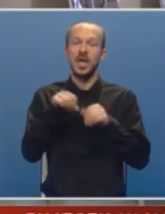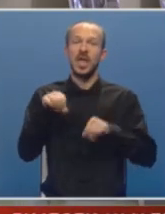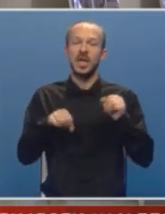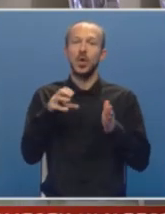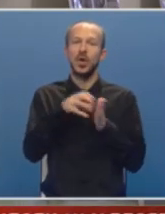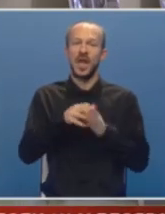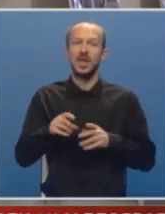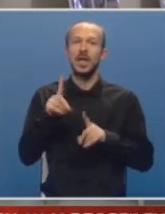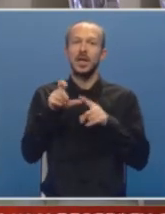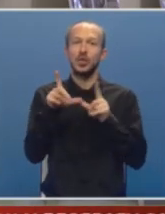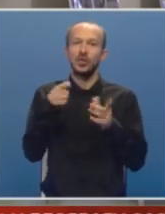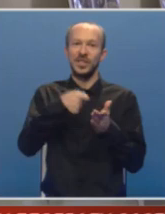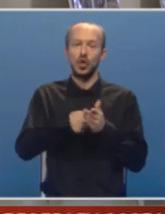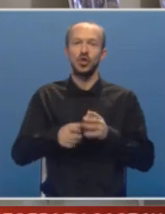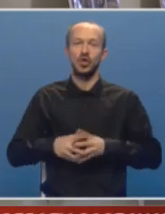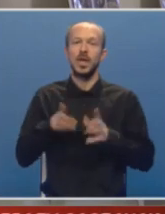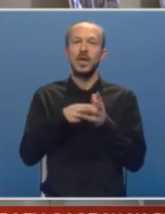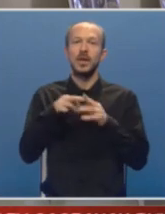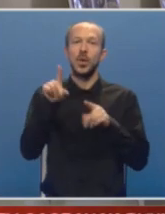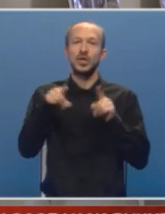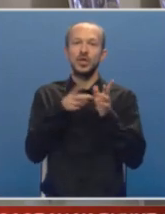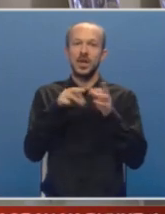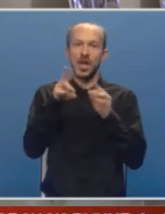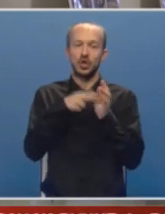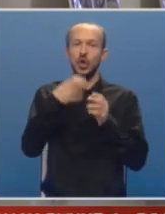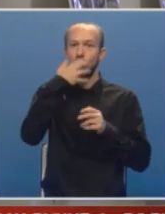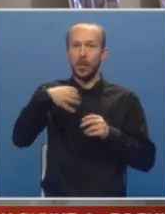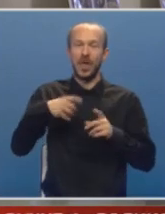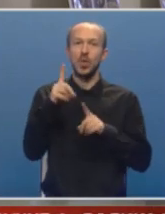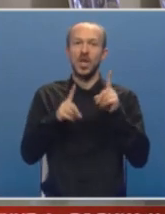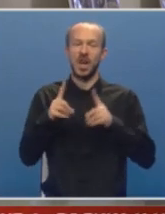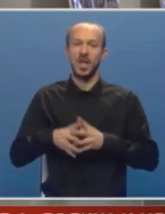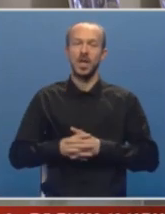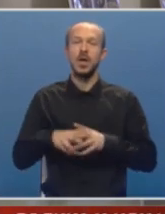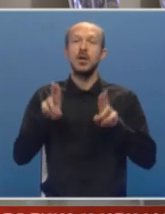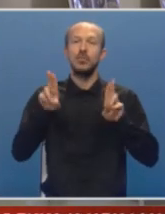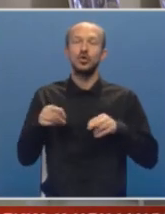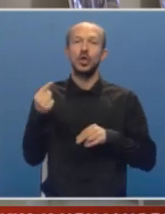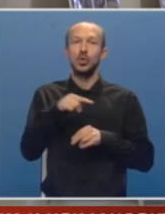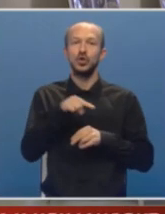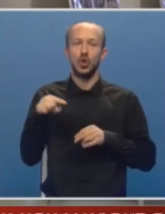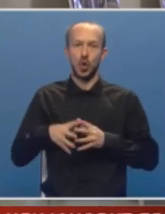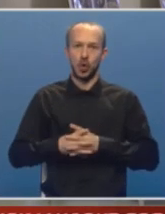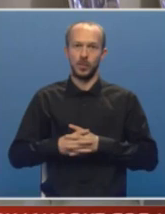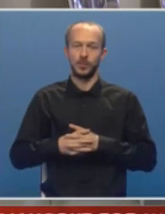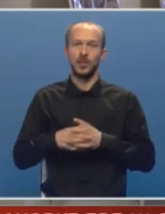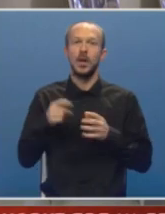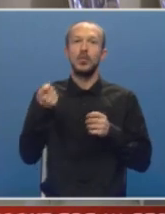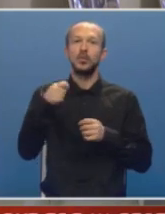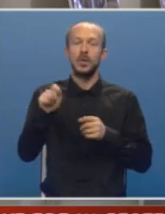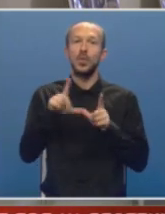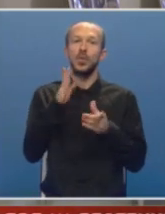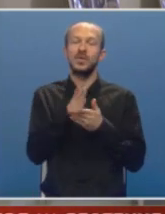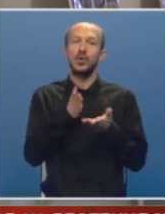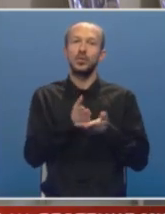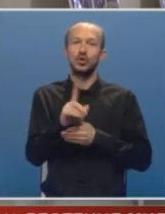grada ili subvencioniše na određeni način i to planu ili da li može doći do nekog minornog poskupljenja. U